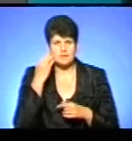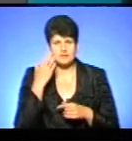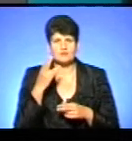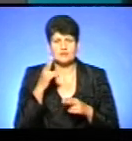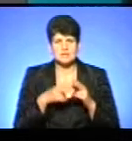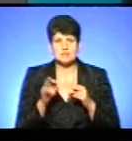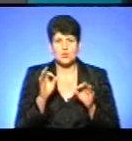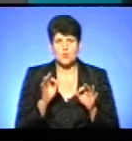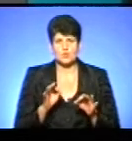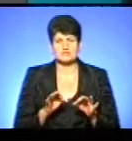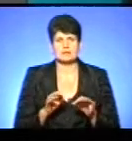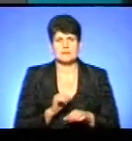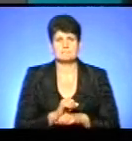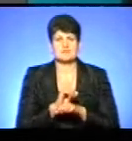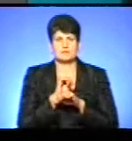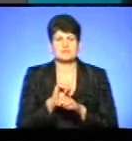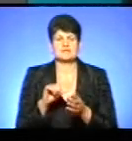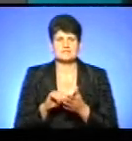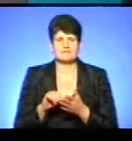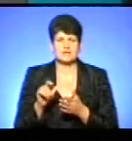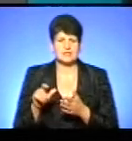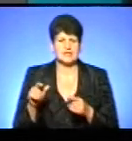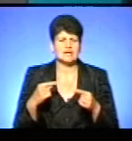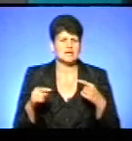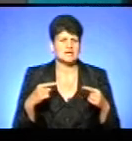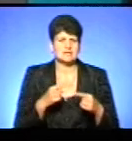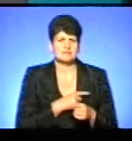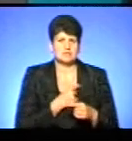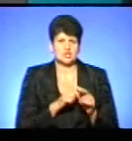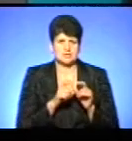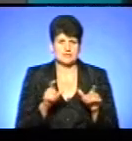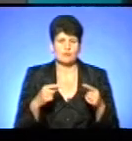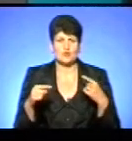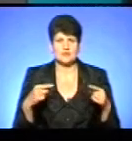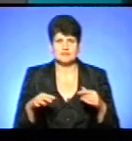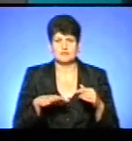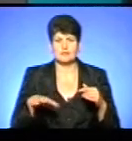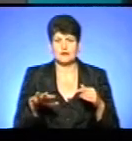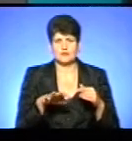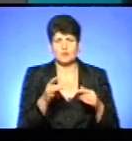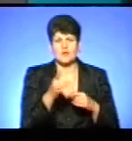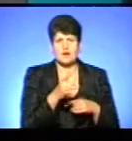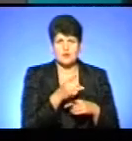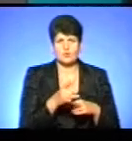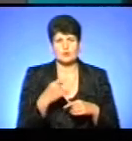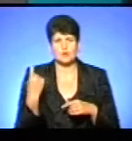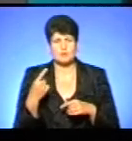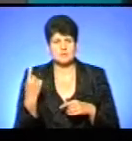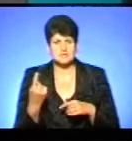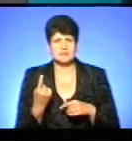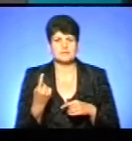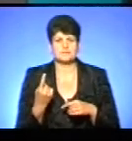осені мітингували представники різних медзакладів по різній території, і районів, і обласній, і